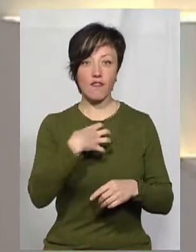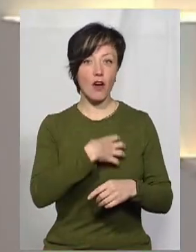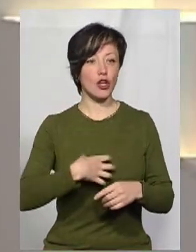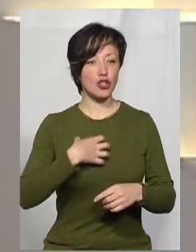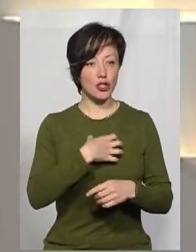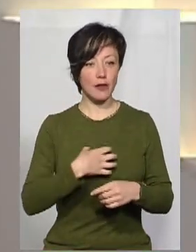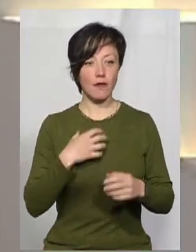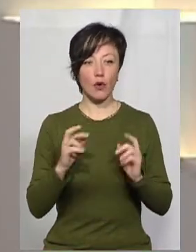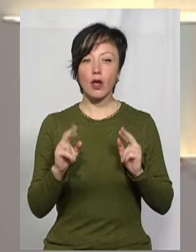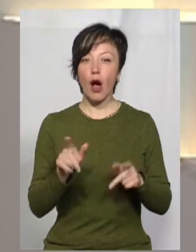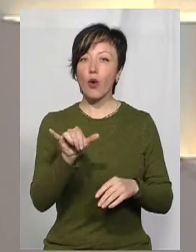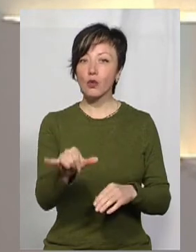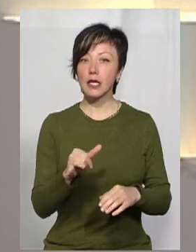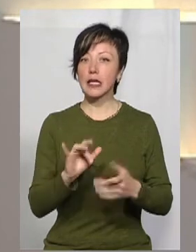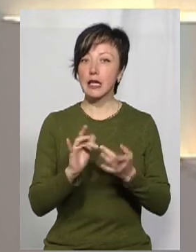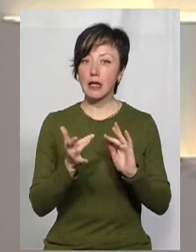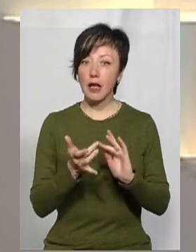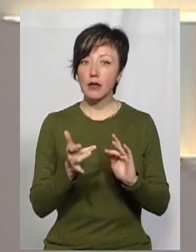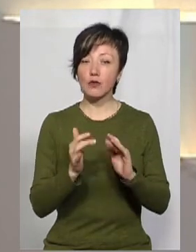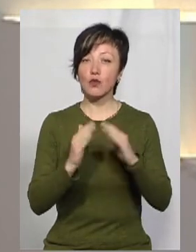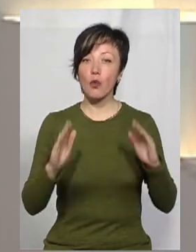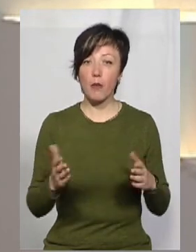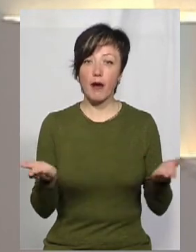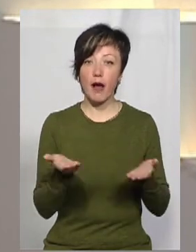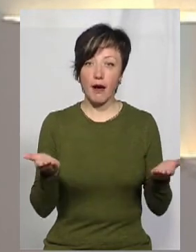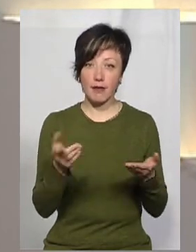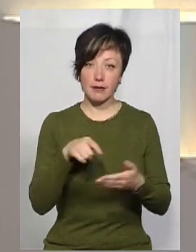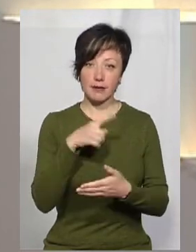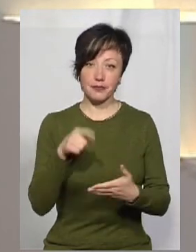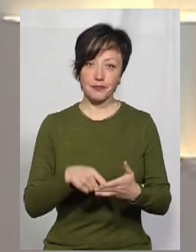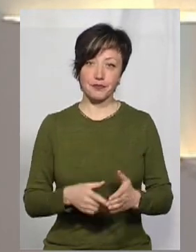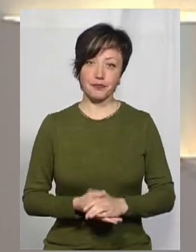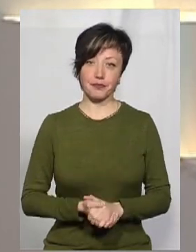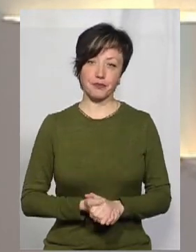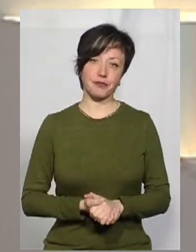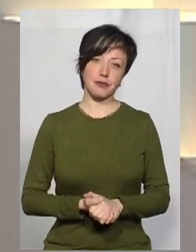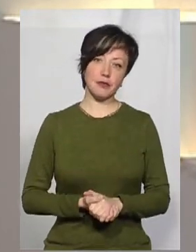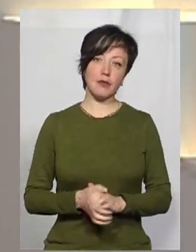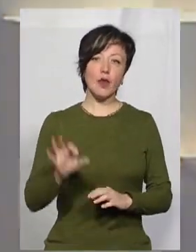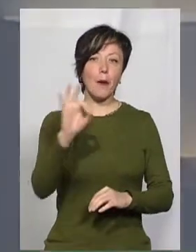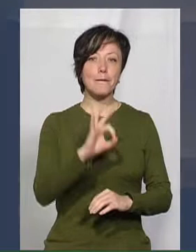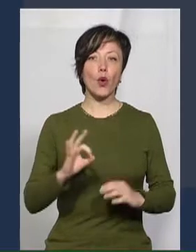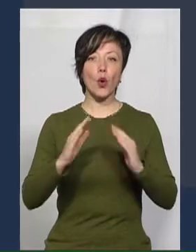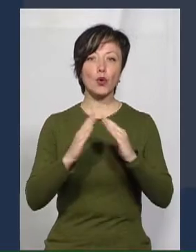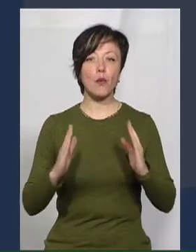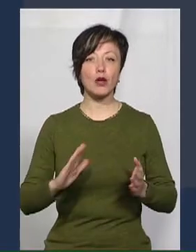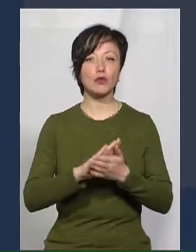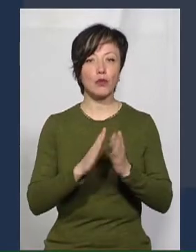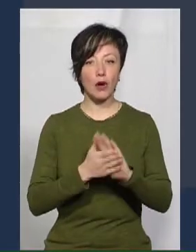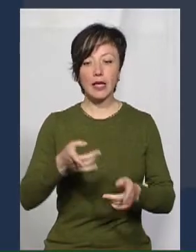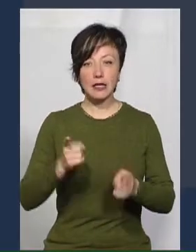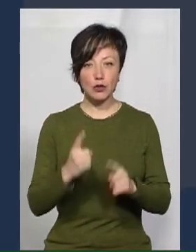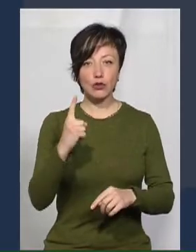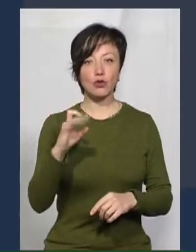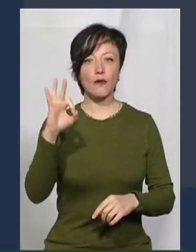важливо, як у них з інтернетом справи удома. Ну, відносно домашніх умов, то дійсно,